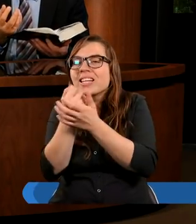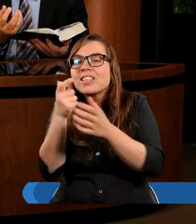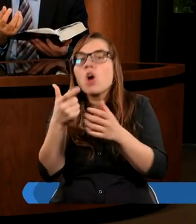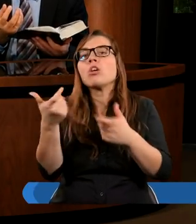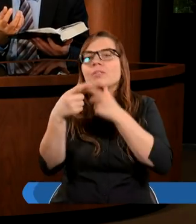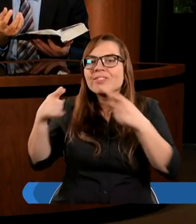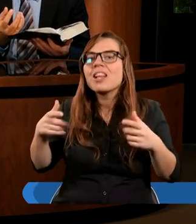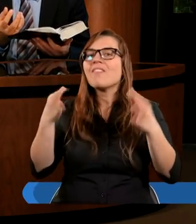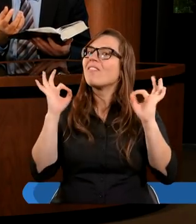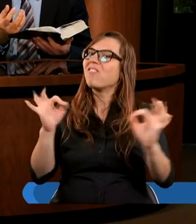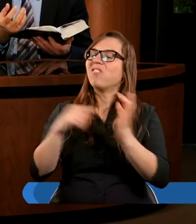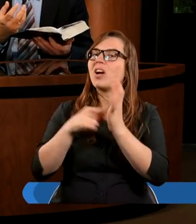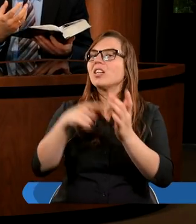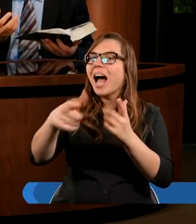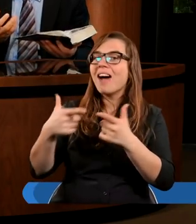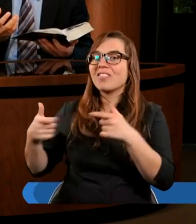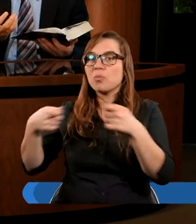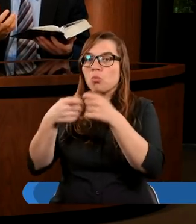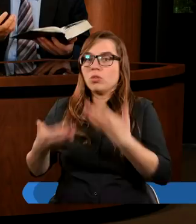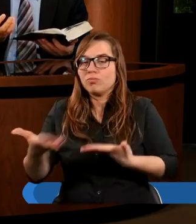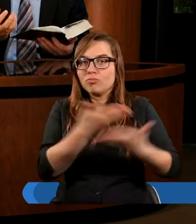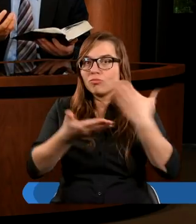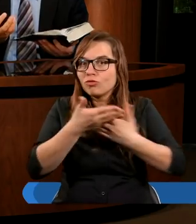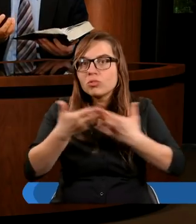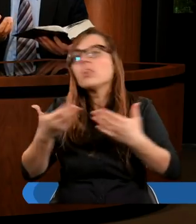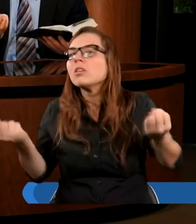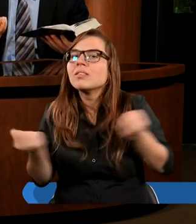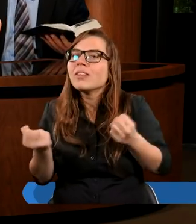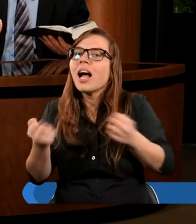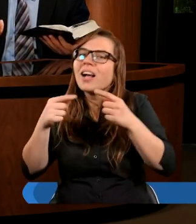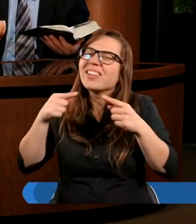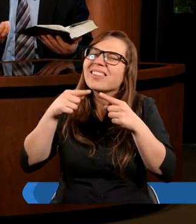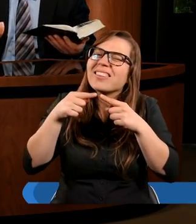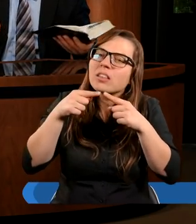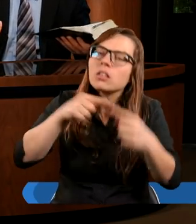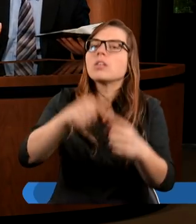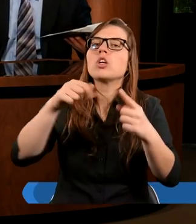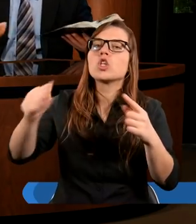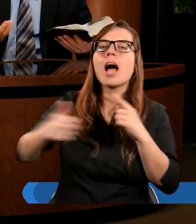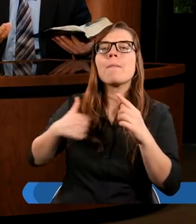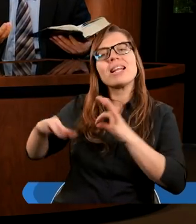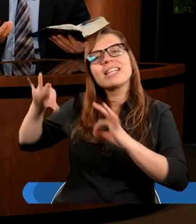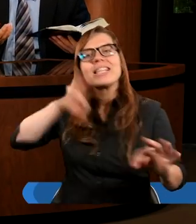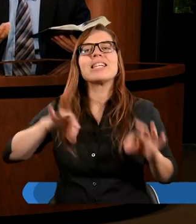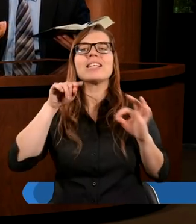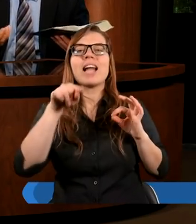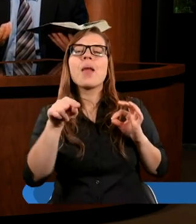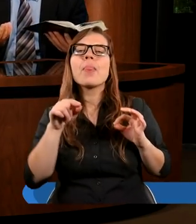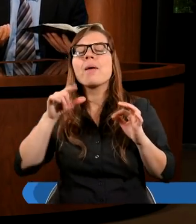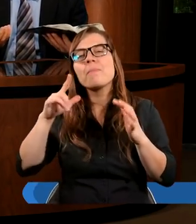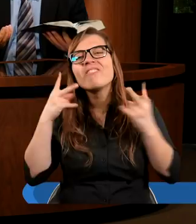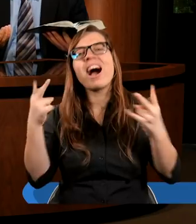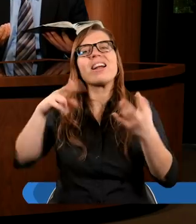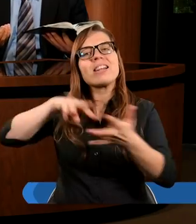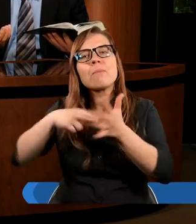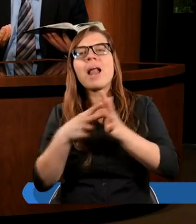tworzyć tą wspólnotę. W żadnym wypadku inne rzeczy nie powinno być to, co nas jakby buduje i to, co nas gromadzi razem, prawda. To, co naprawdę